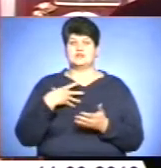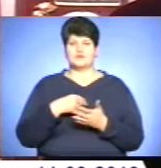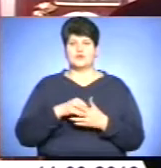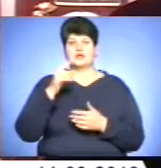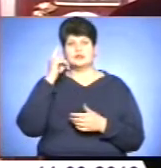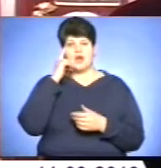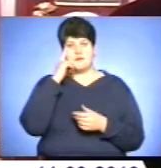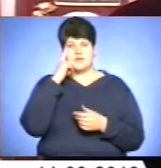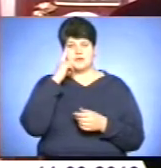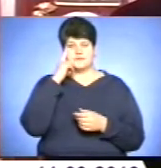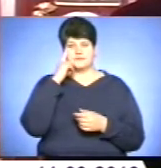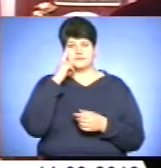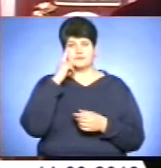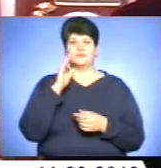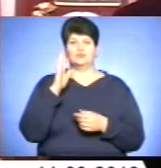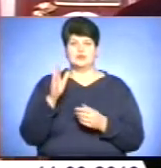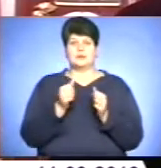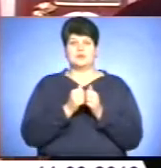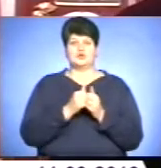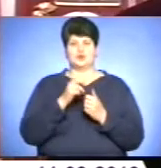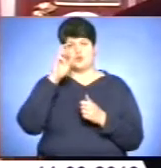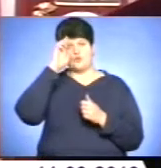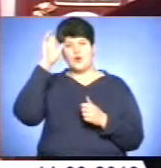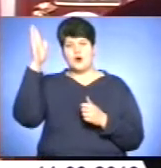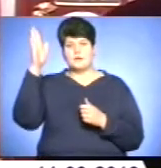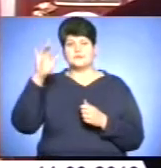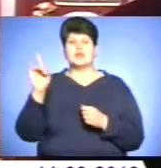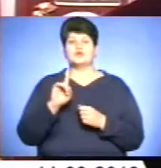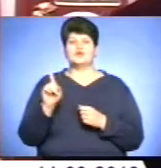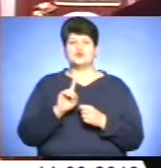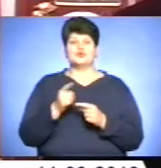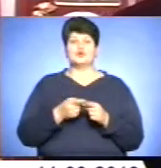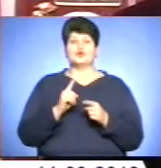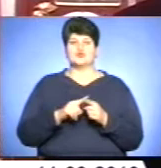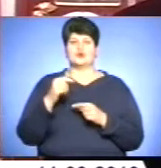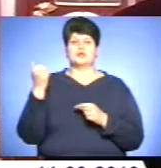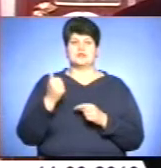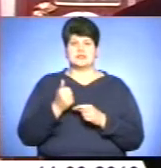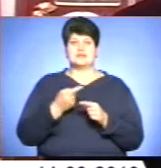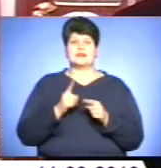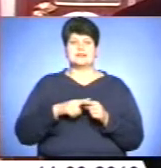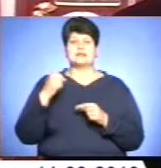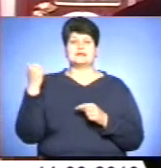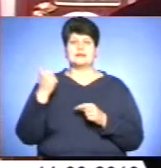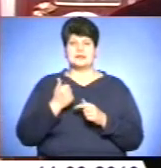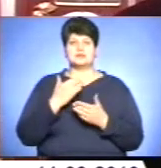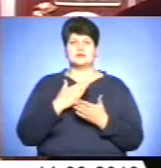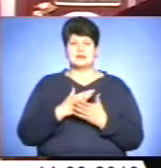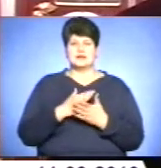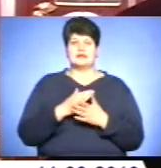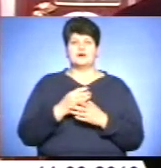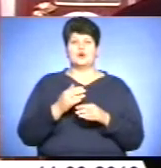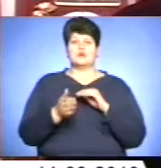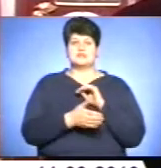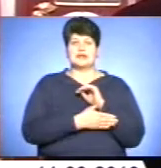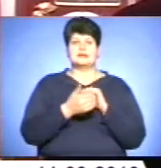стати ближче до Бога. Тобто, що ж до саме цього тижня? Що цей тиждень відбувається? Це є той останній тиждень,